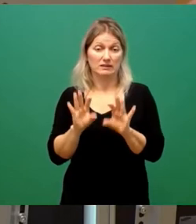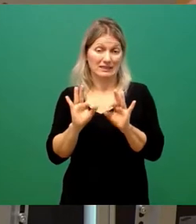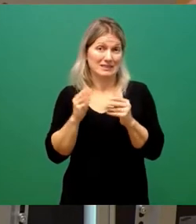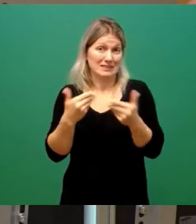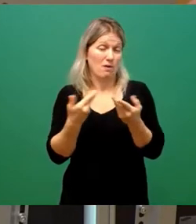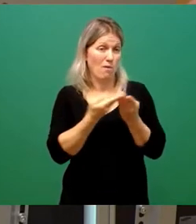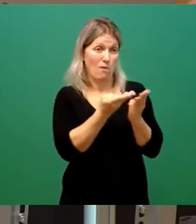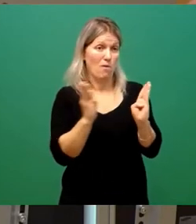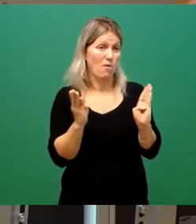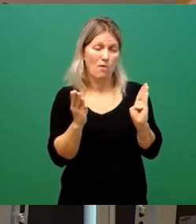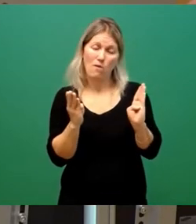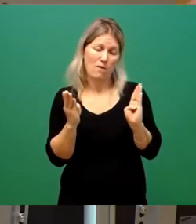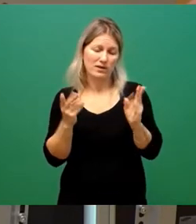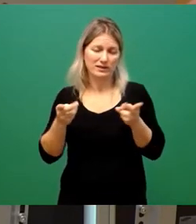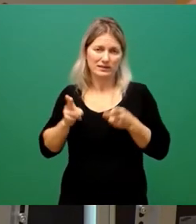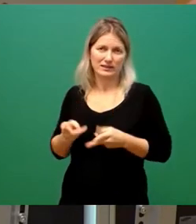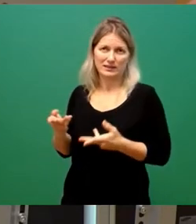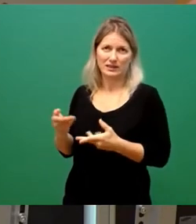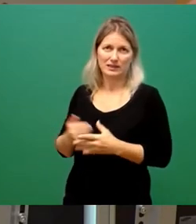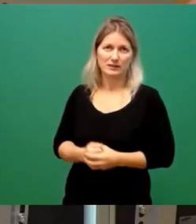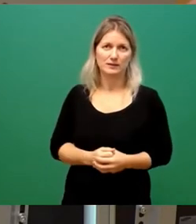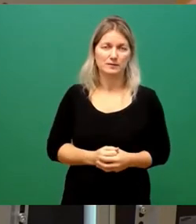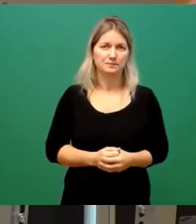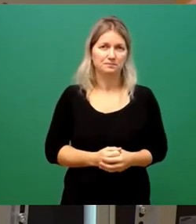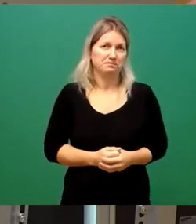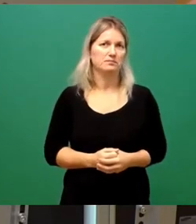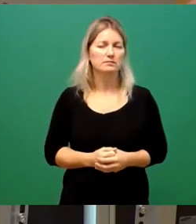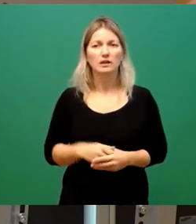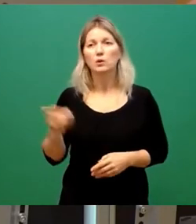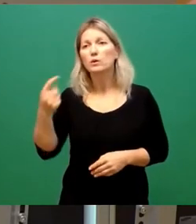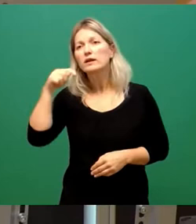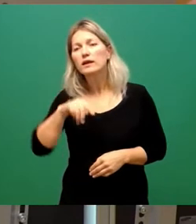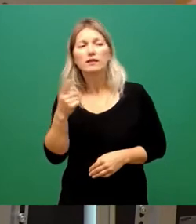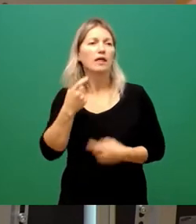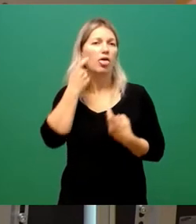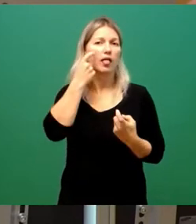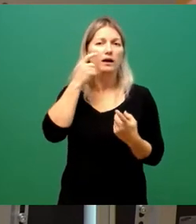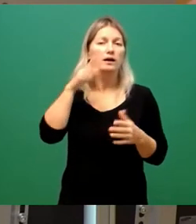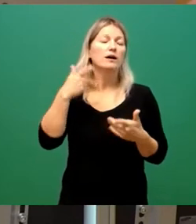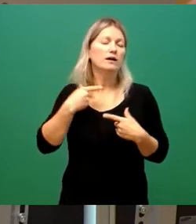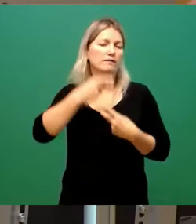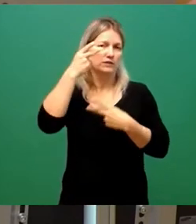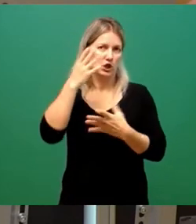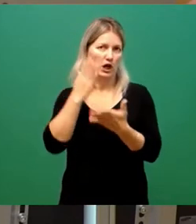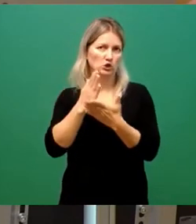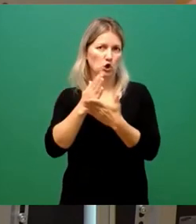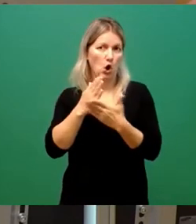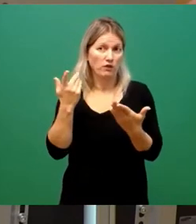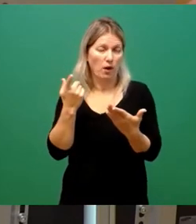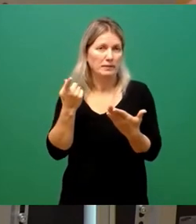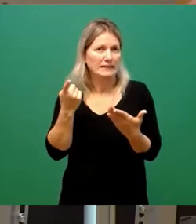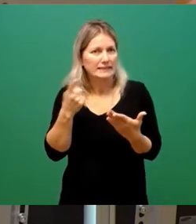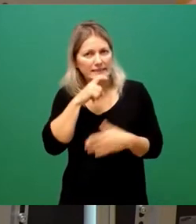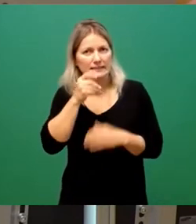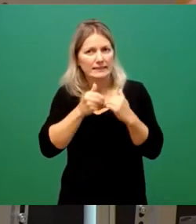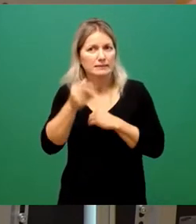nicht richtig sein. Und Ihren Katzenjammer, verstehe ich, keine Frage, weil Sie müssen was abgeben. Aber dann ist es